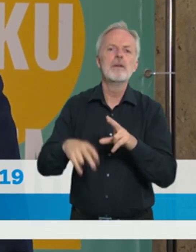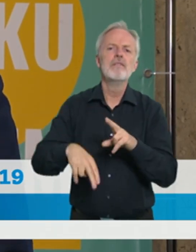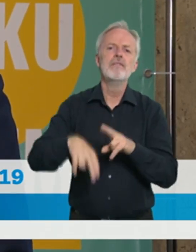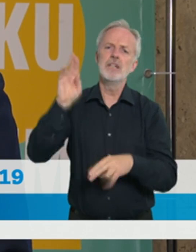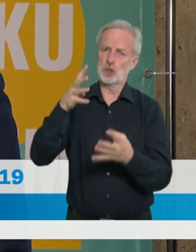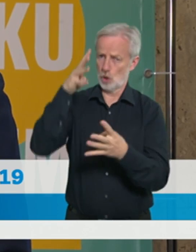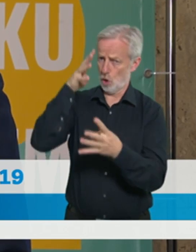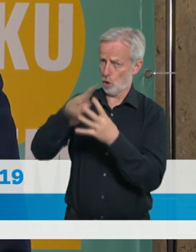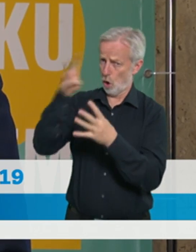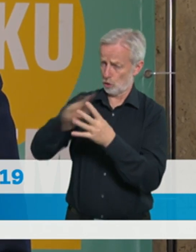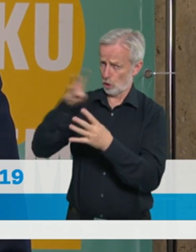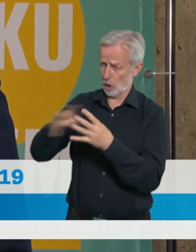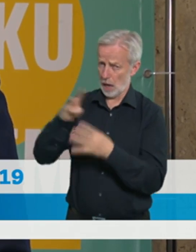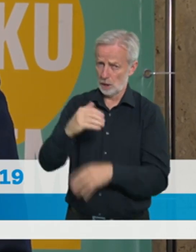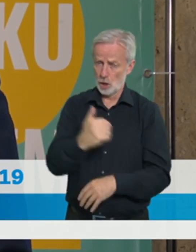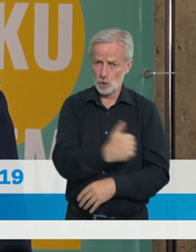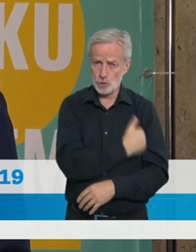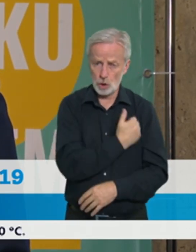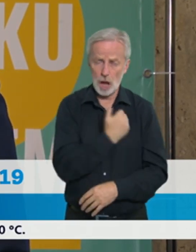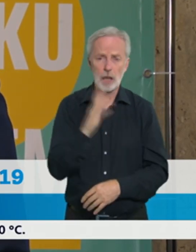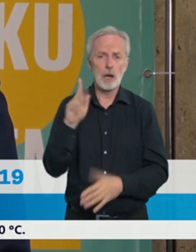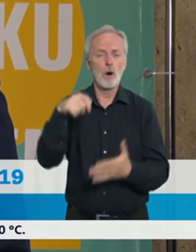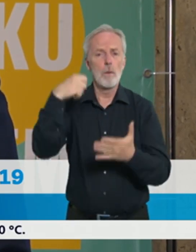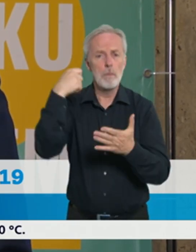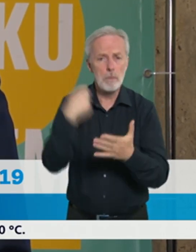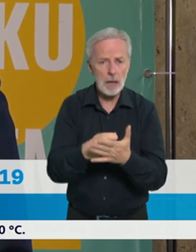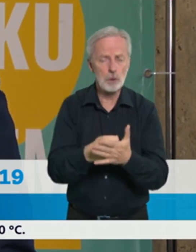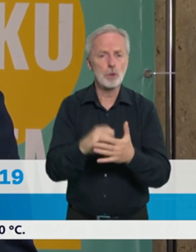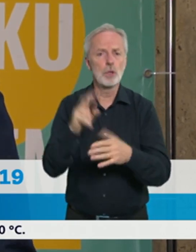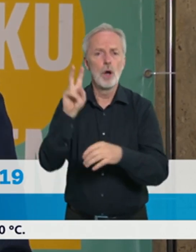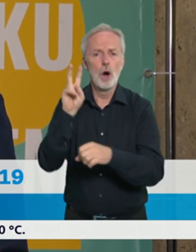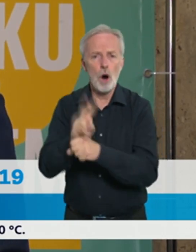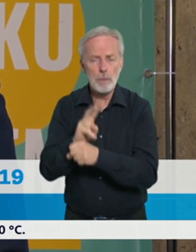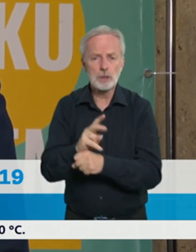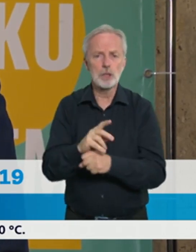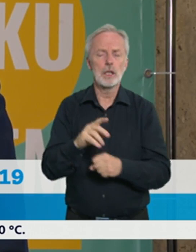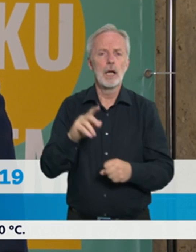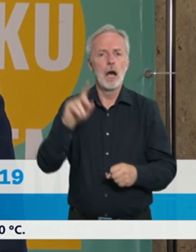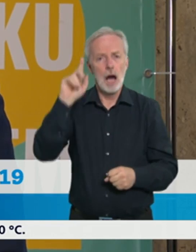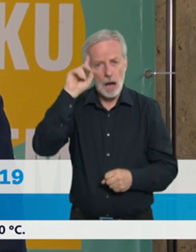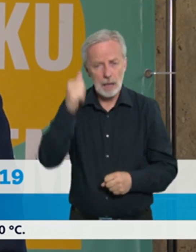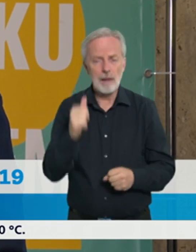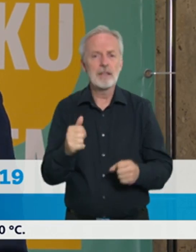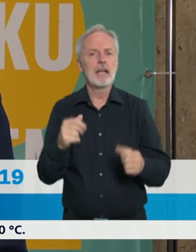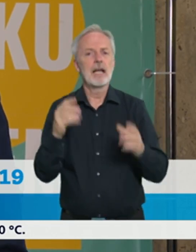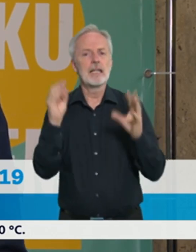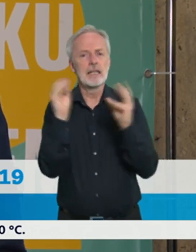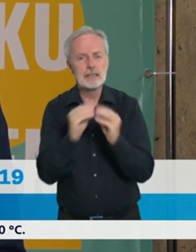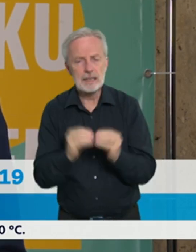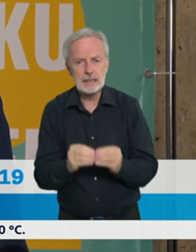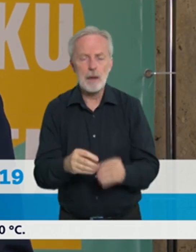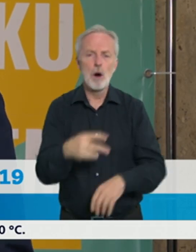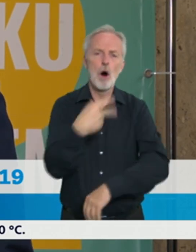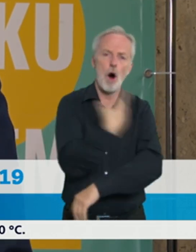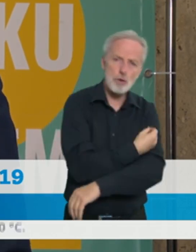jsou platné. To znamená zejména toho systému OTN, očkování test nebo nemoc průkazu a jich